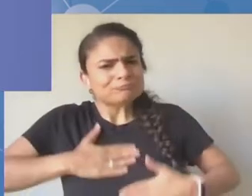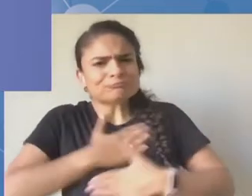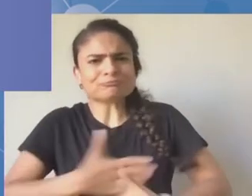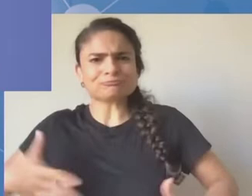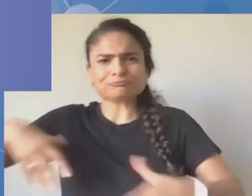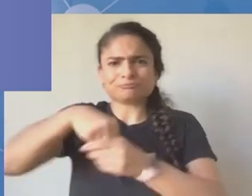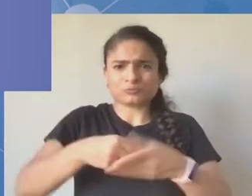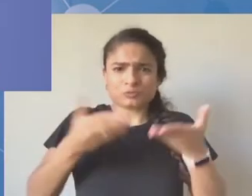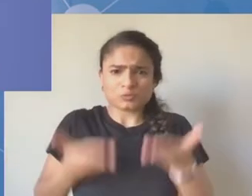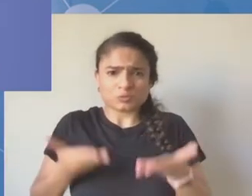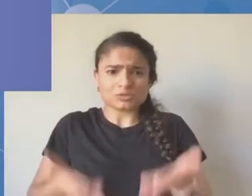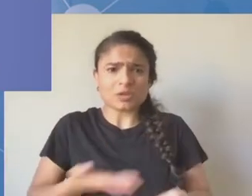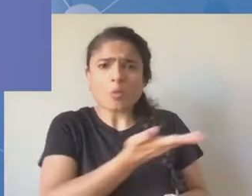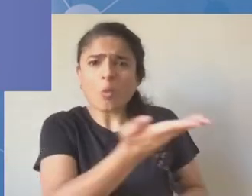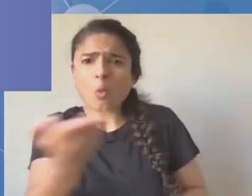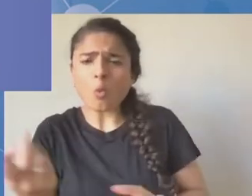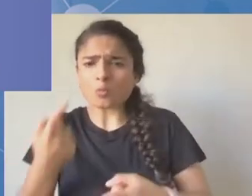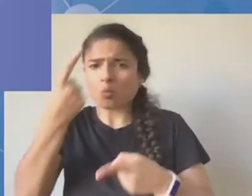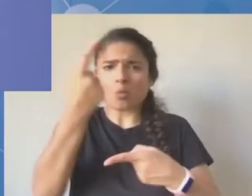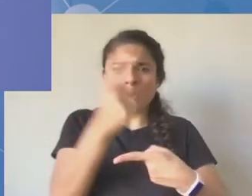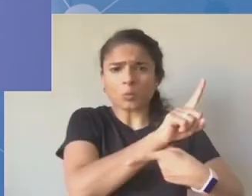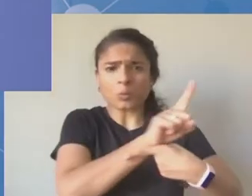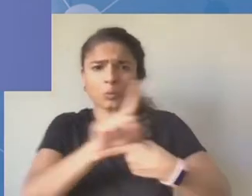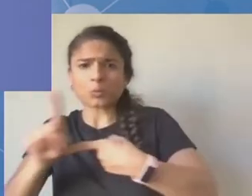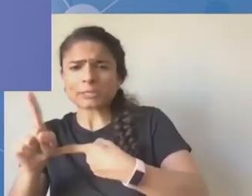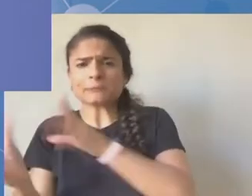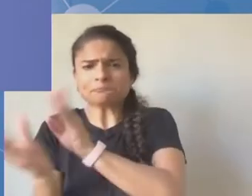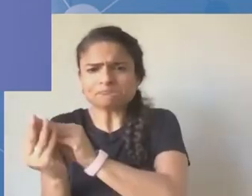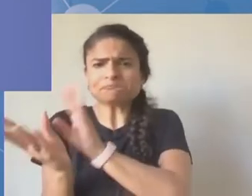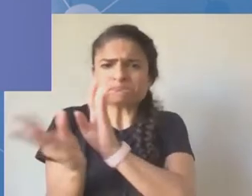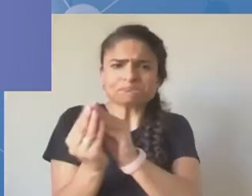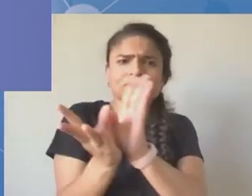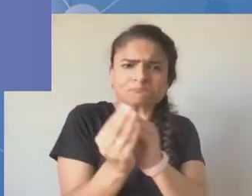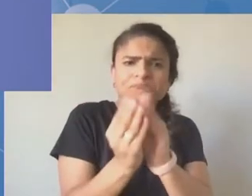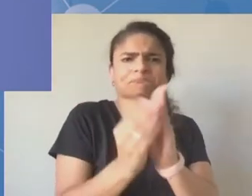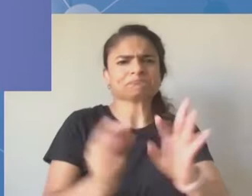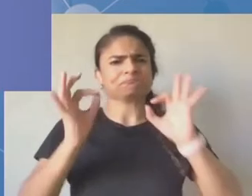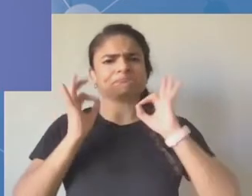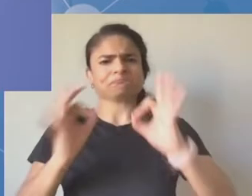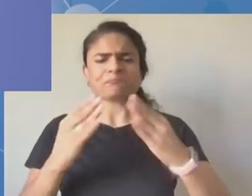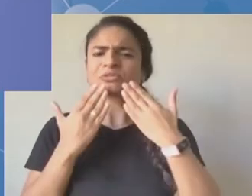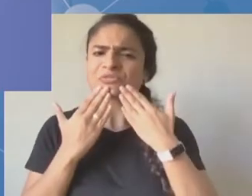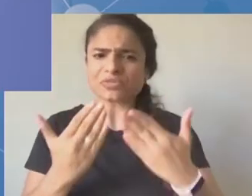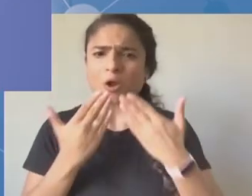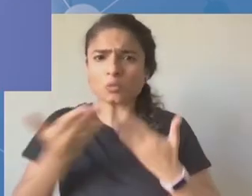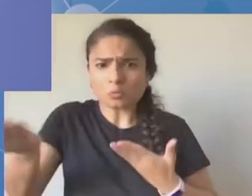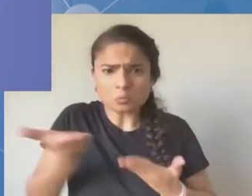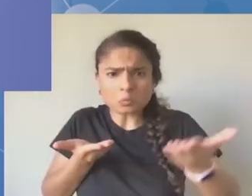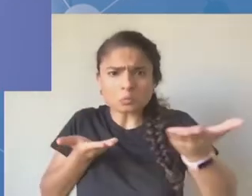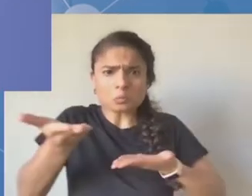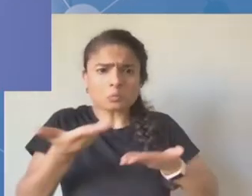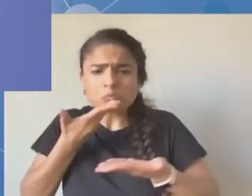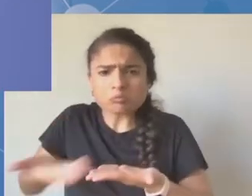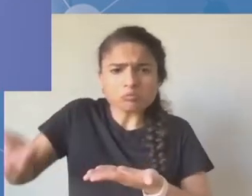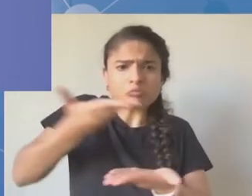A zatem zapraszam. Przed nami runda pytań. Czasu mamy niewiele. Przed nami